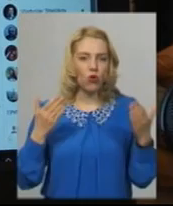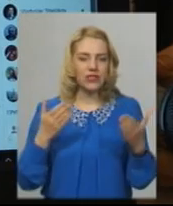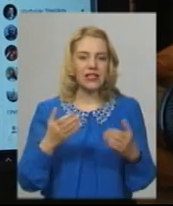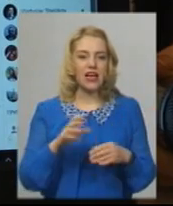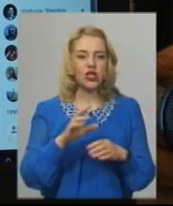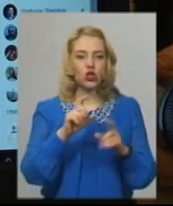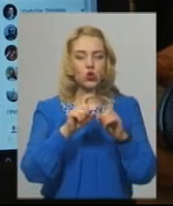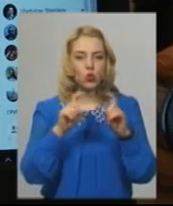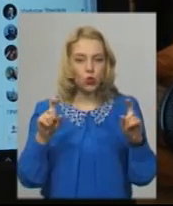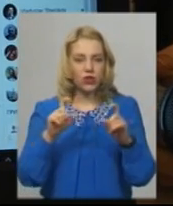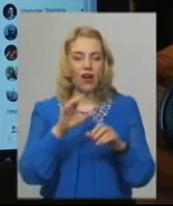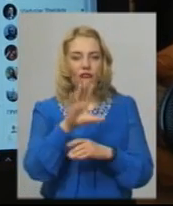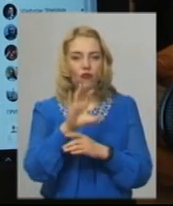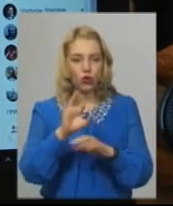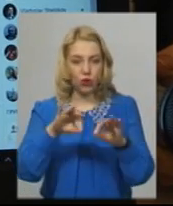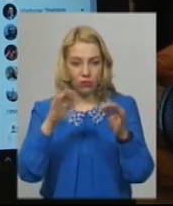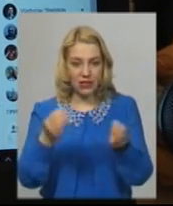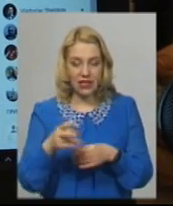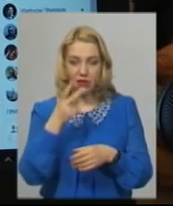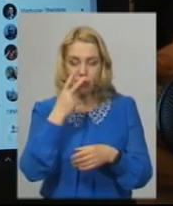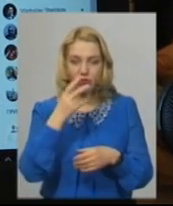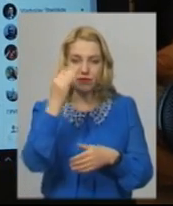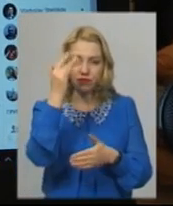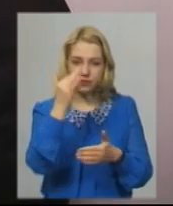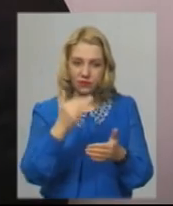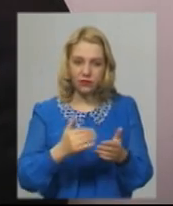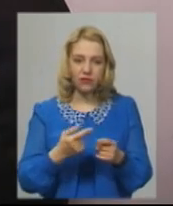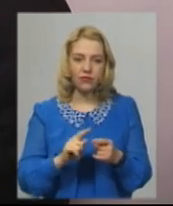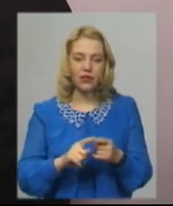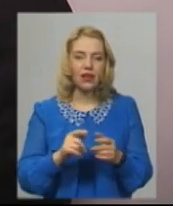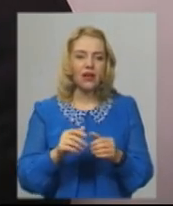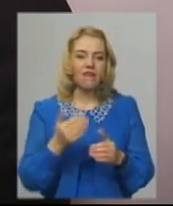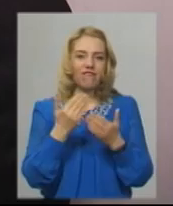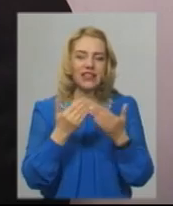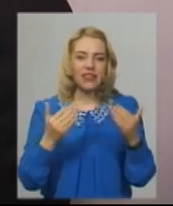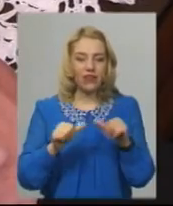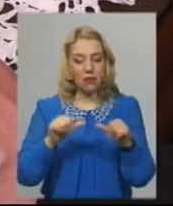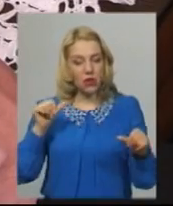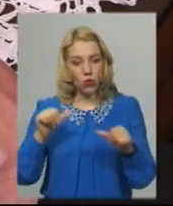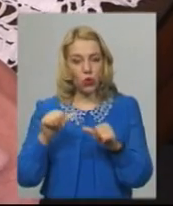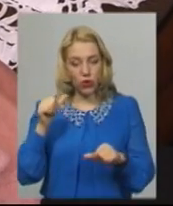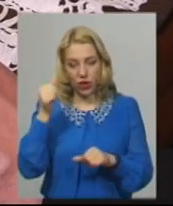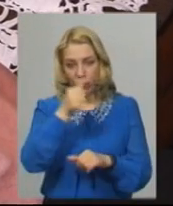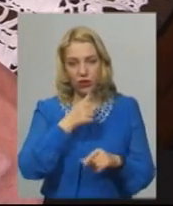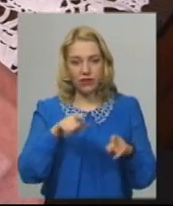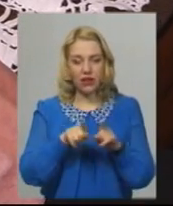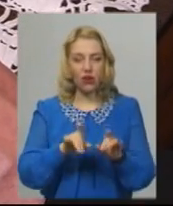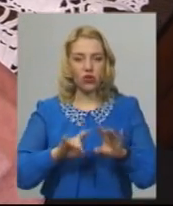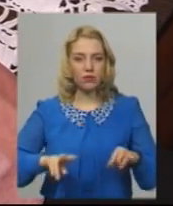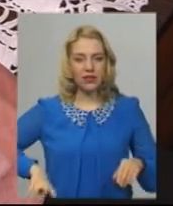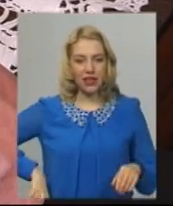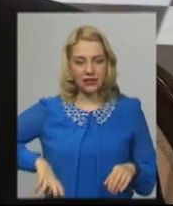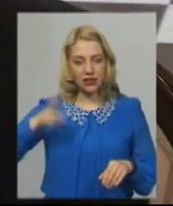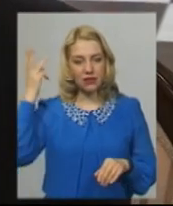сторінці музею потрібно знайти у стрічці новин відеоролики про виставки минулих років. Так розповідає про слайд-шоу світлин директор Хмельницького